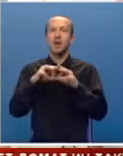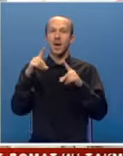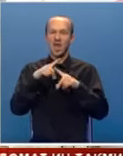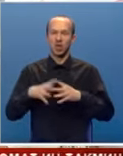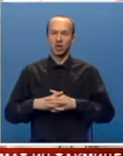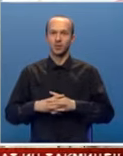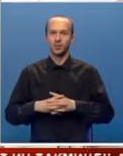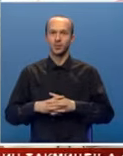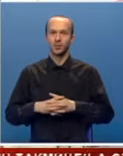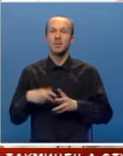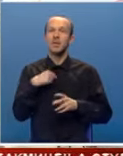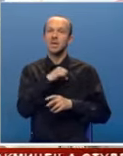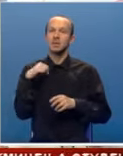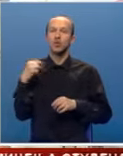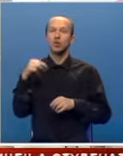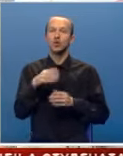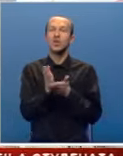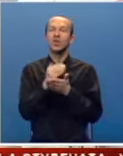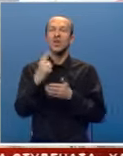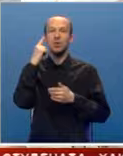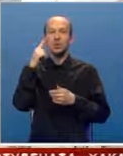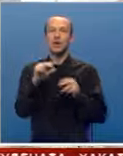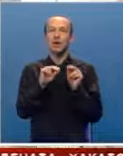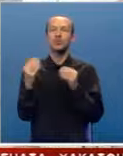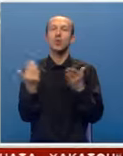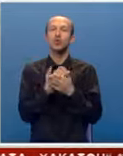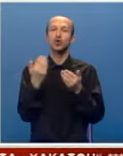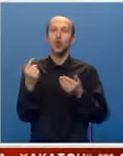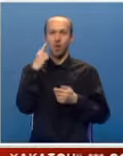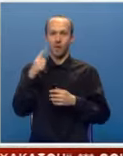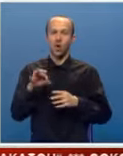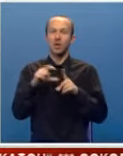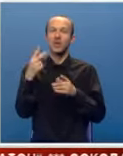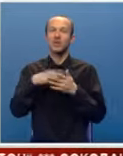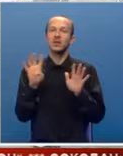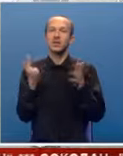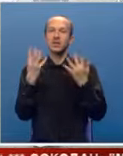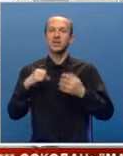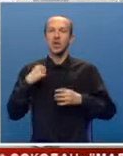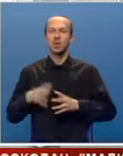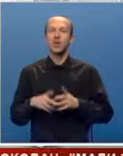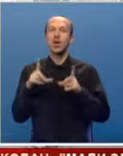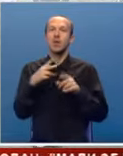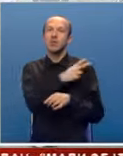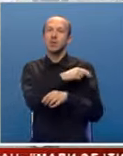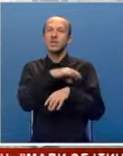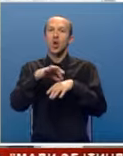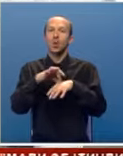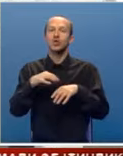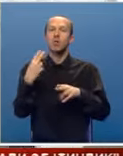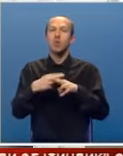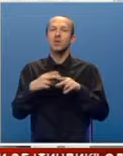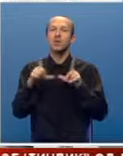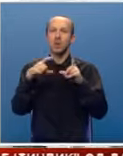i mi smo došli da podelimo znanje, da učimo nešto novo. Od 2019. godine Klinika za kožne i polne